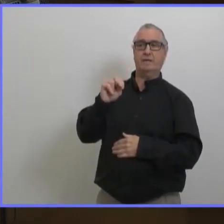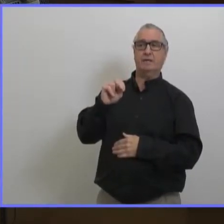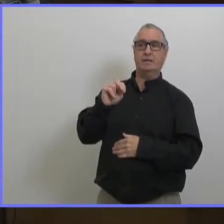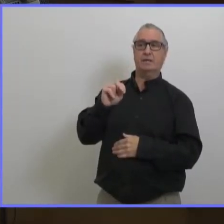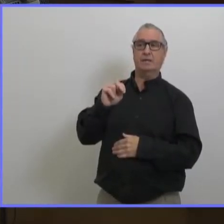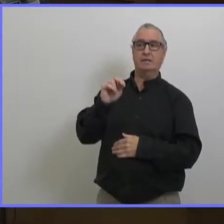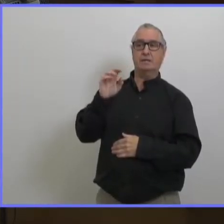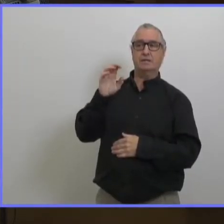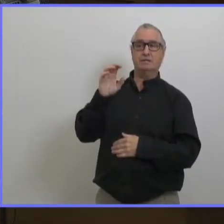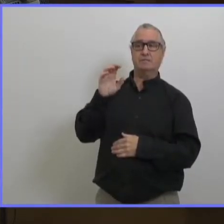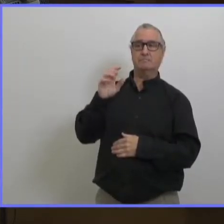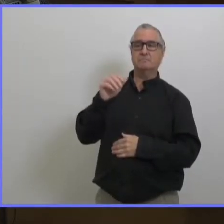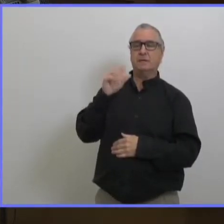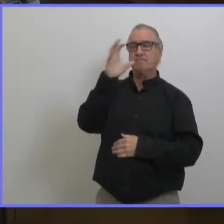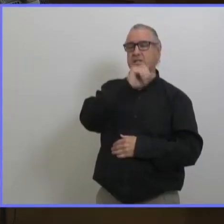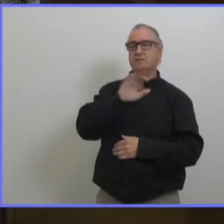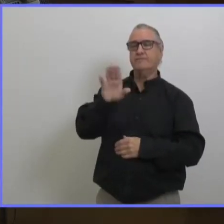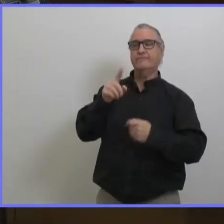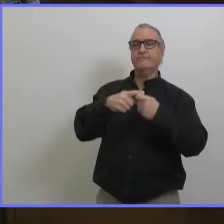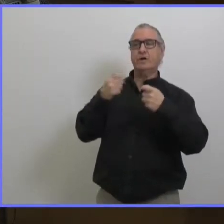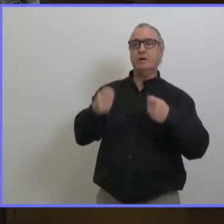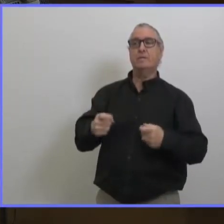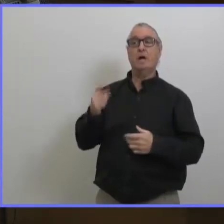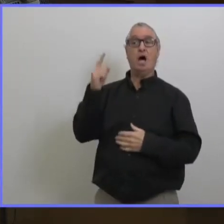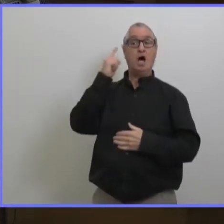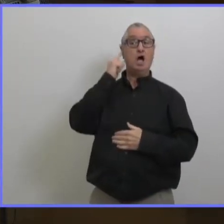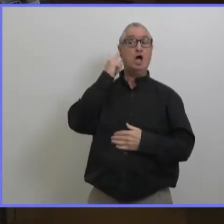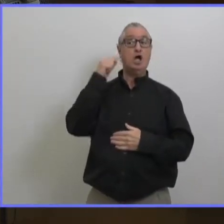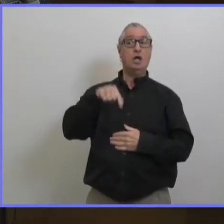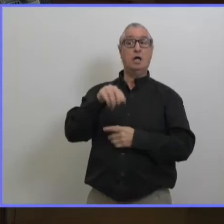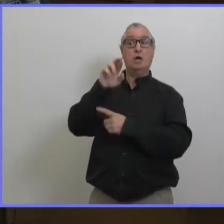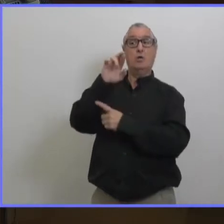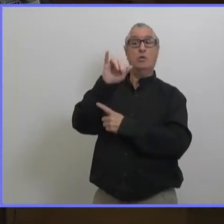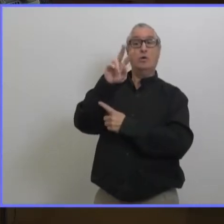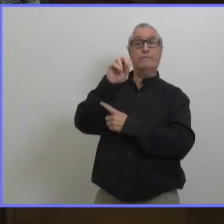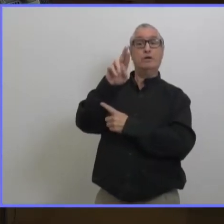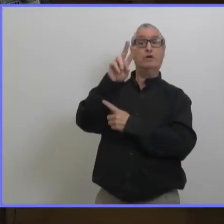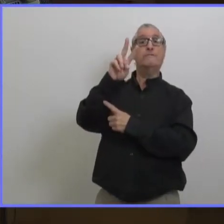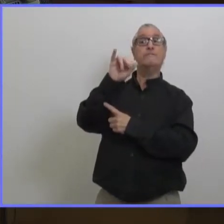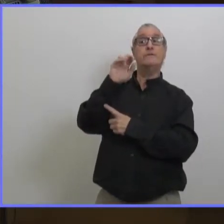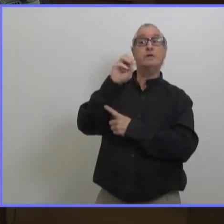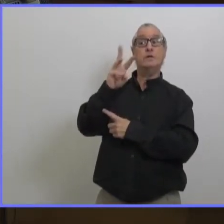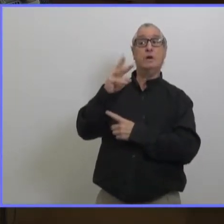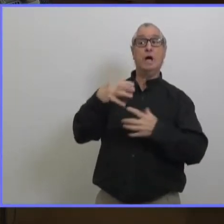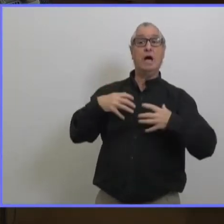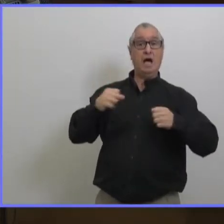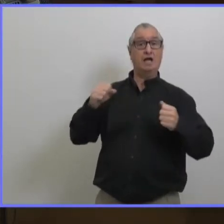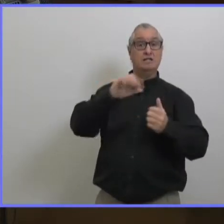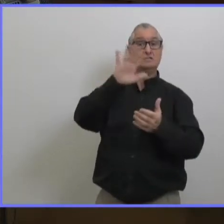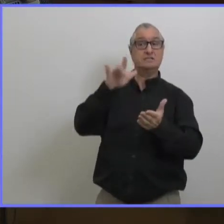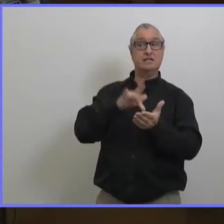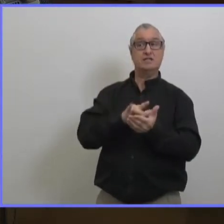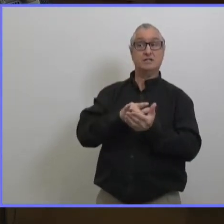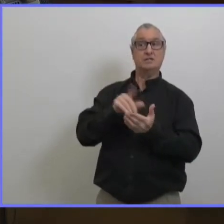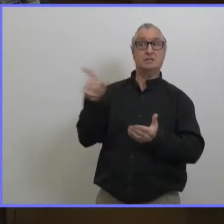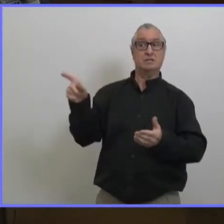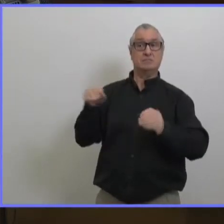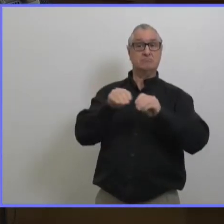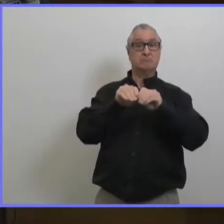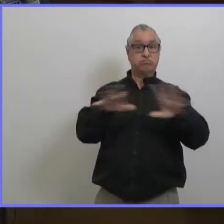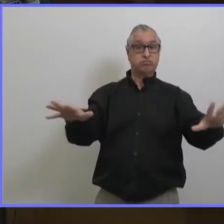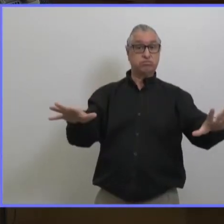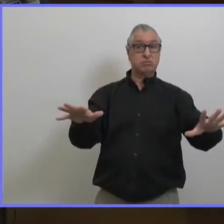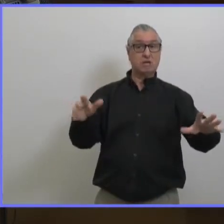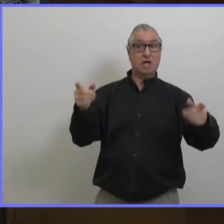épidémique qui a été déclaré au riverview center mais ça ne dit pas dans quel département comme dans les autres hôpitaux est ce que c'est l